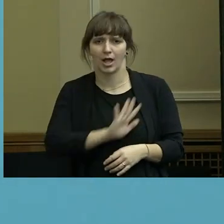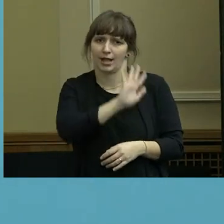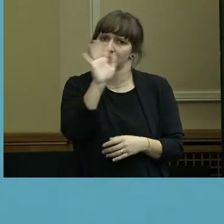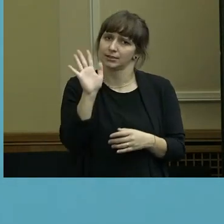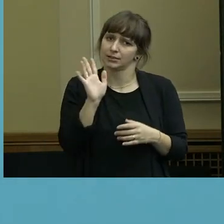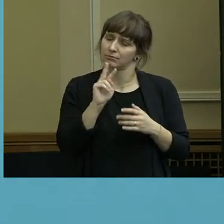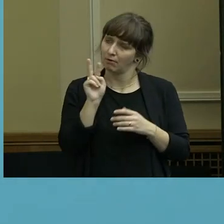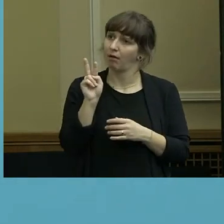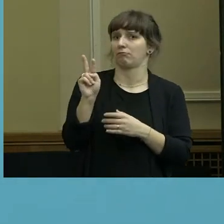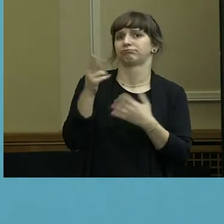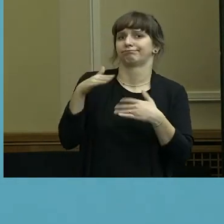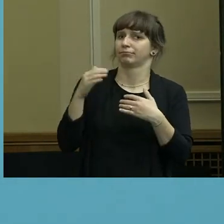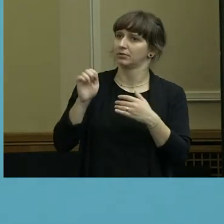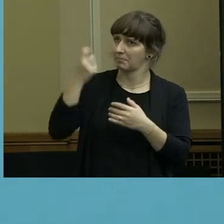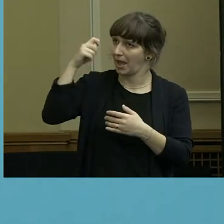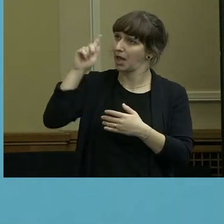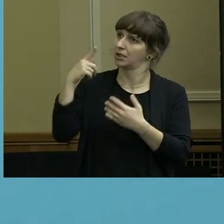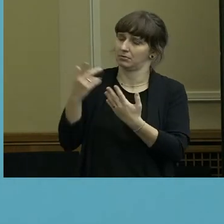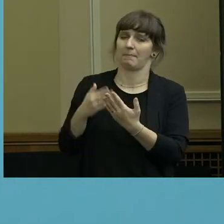beispielhaft ist.